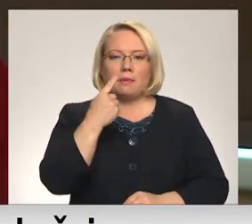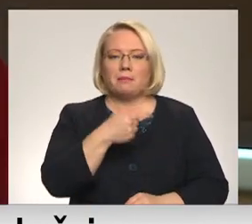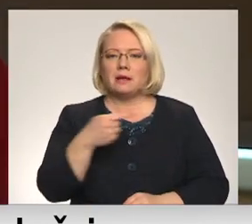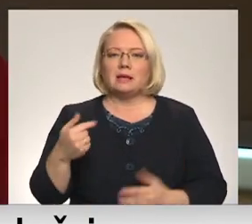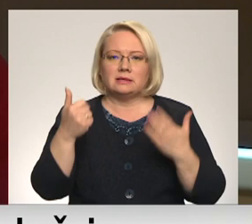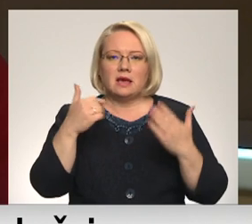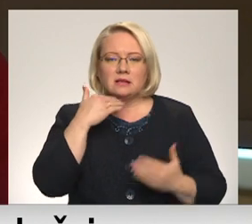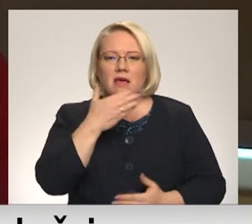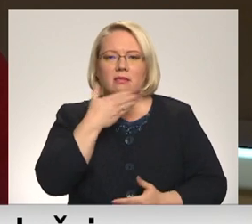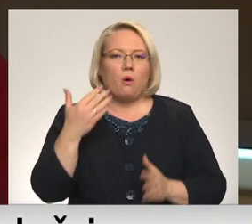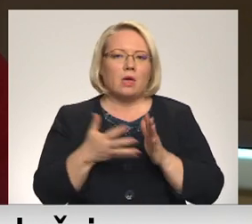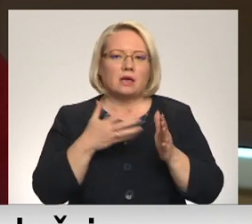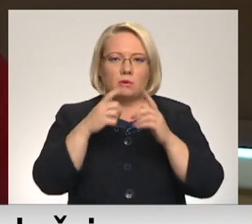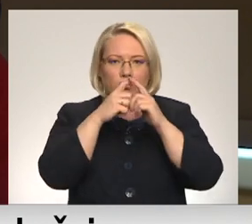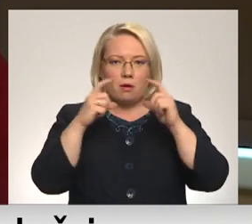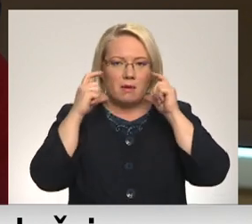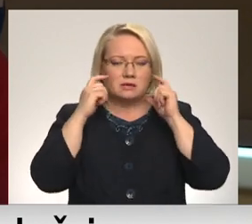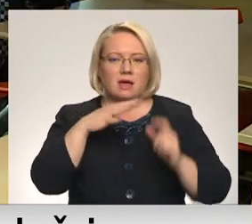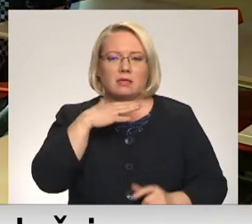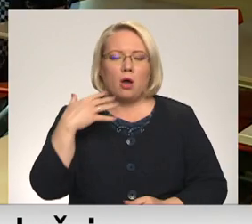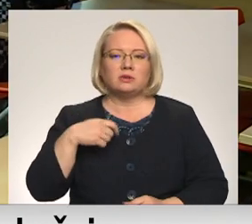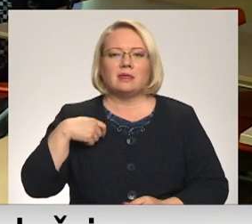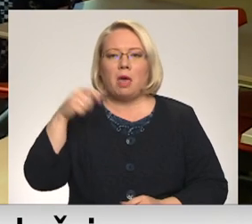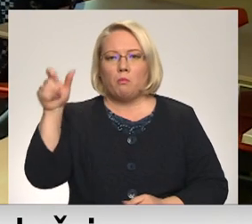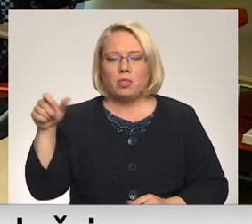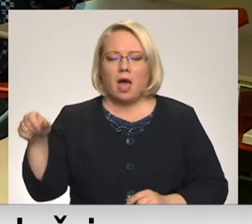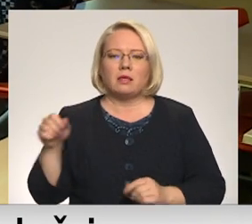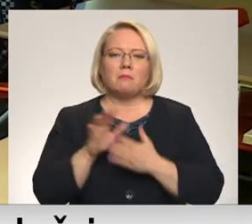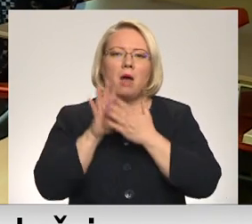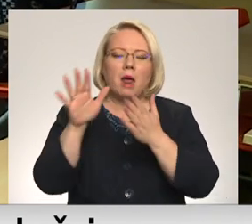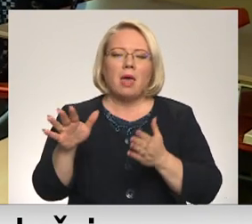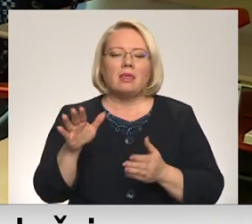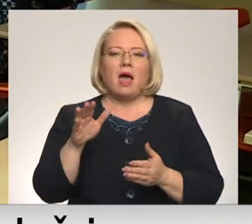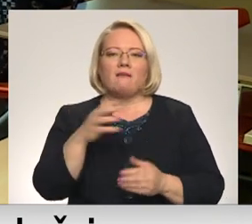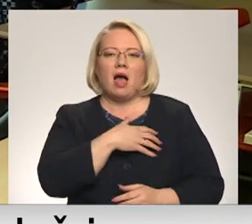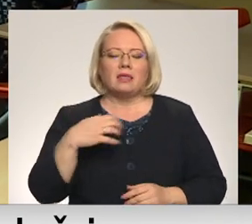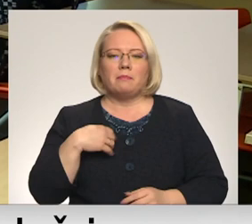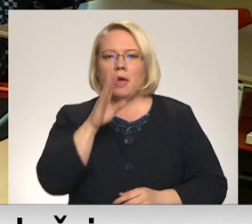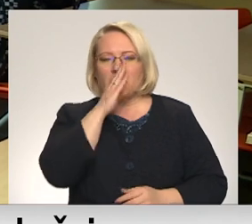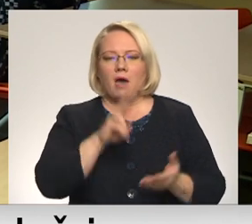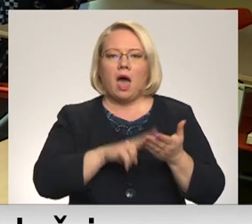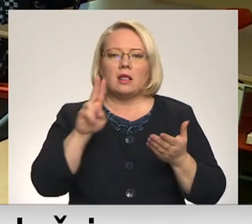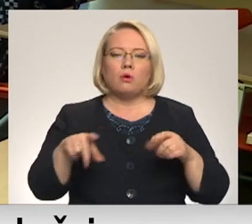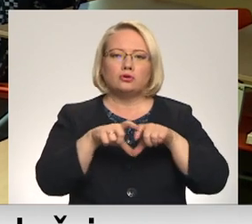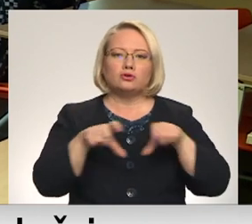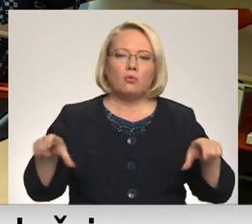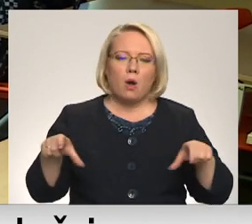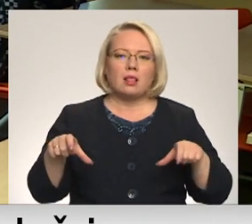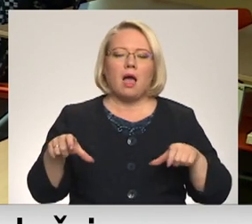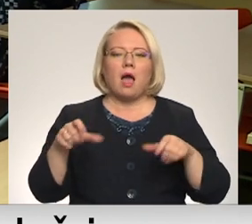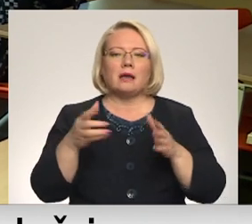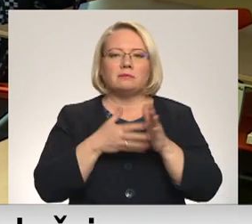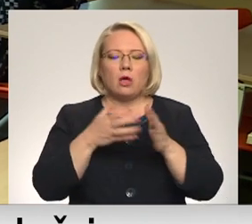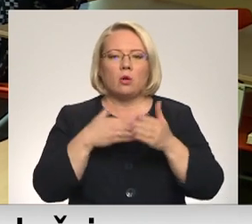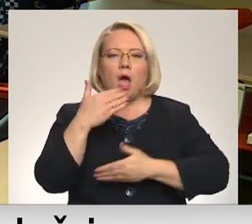nebūtu jāvalkā maskas. Vairāga deputāta pārmeta valdībai divkosību, jaujot mācīja biestādējis valkāt audumu maskas, bet